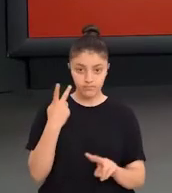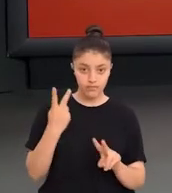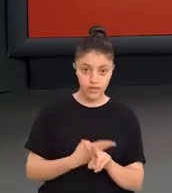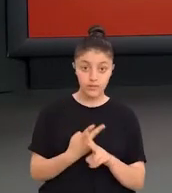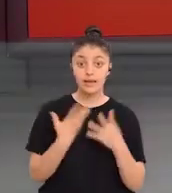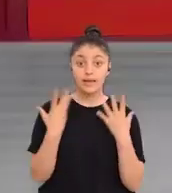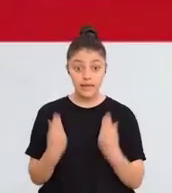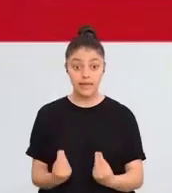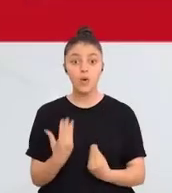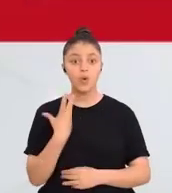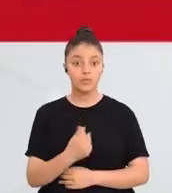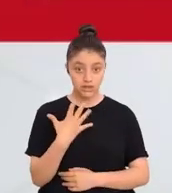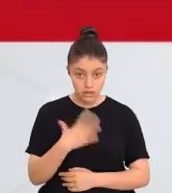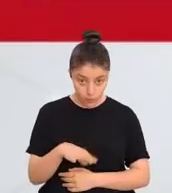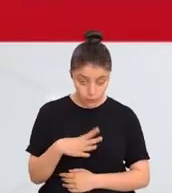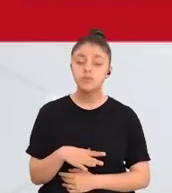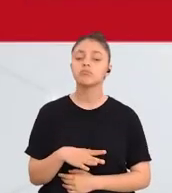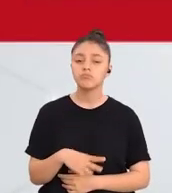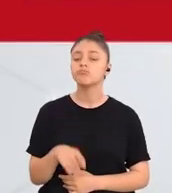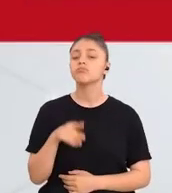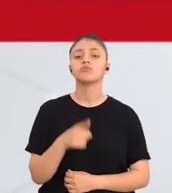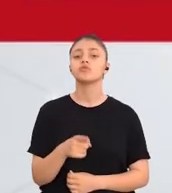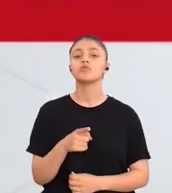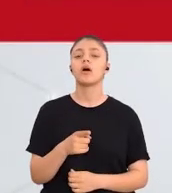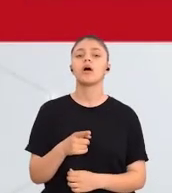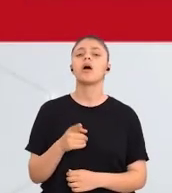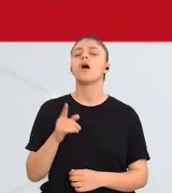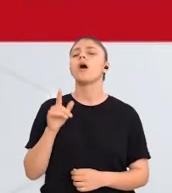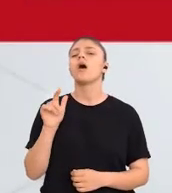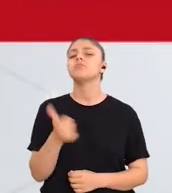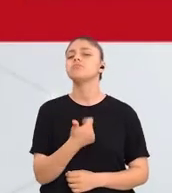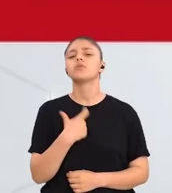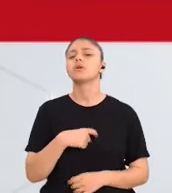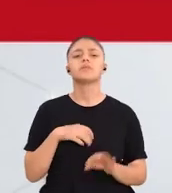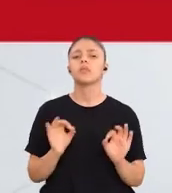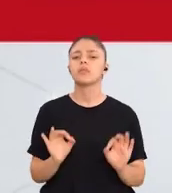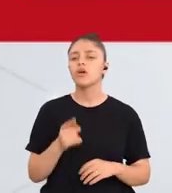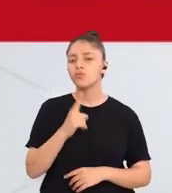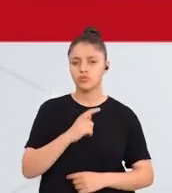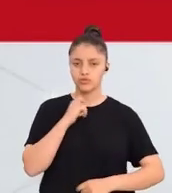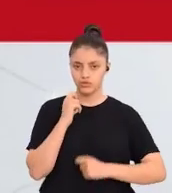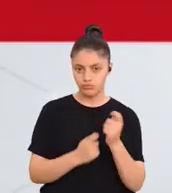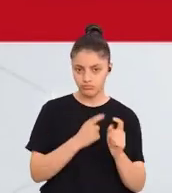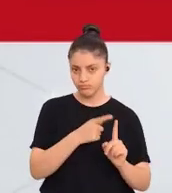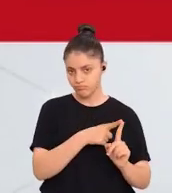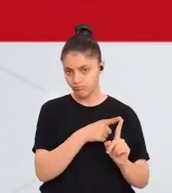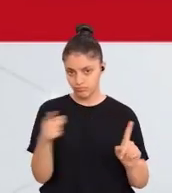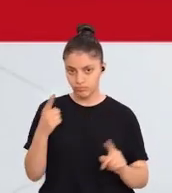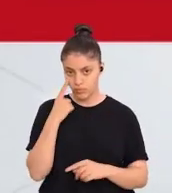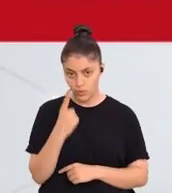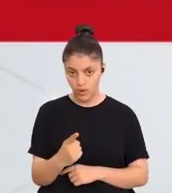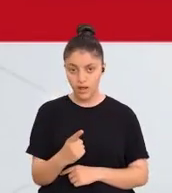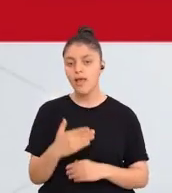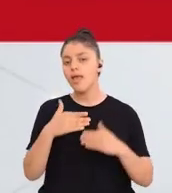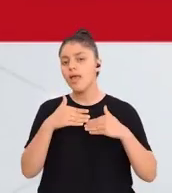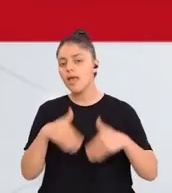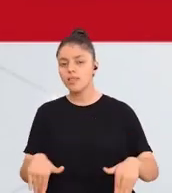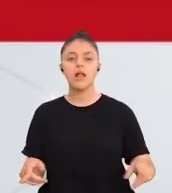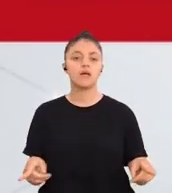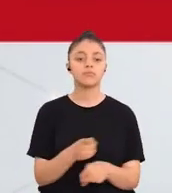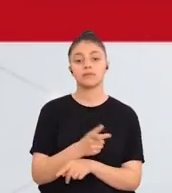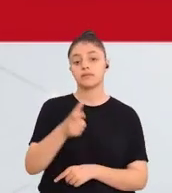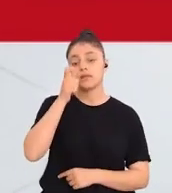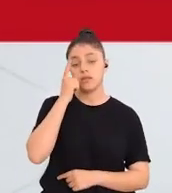etkili olmasını eğer istiyorsak burada özellikle bu uygulama sürecinin önündeki